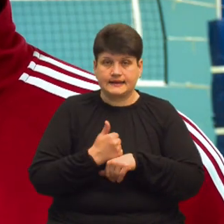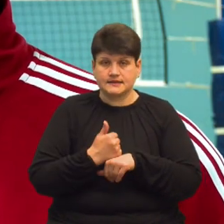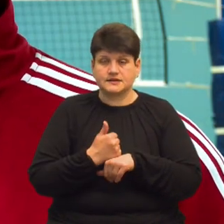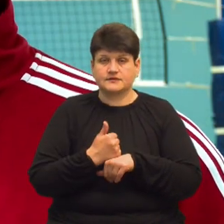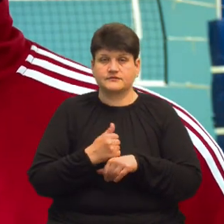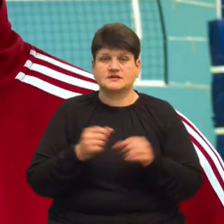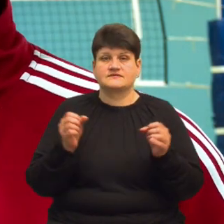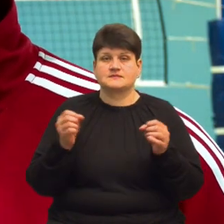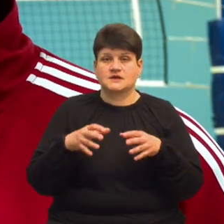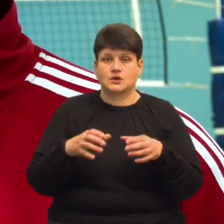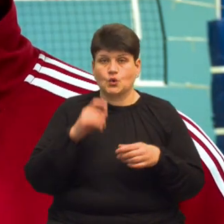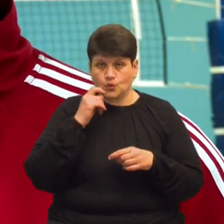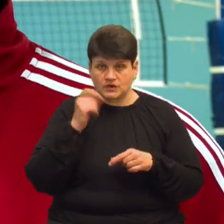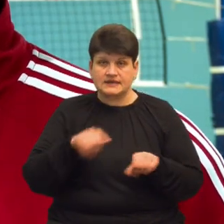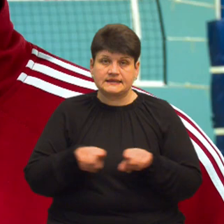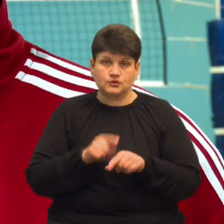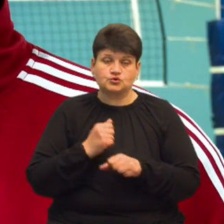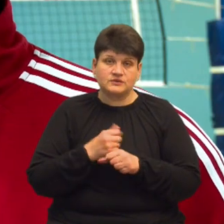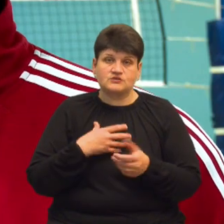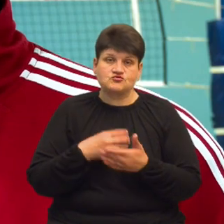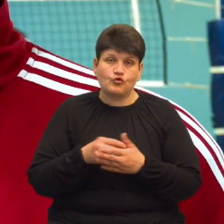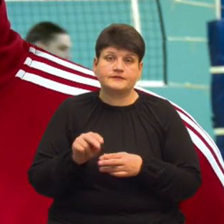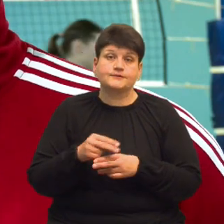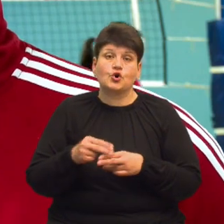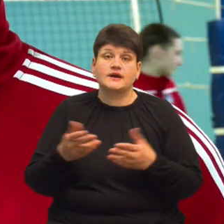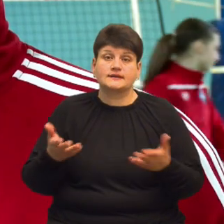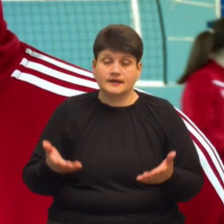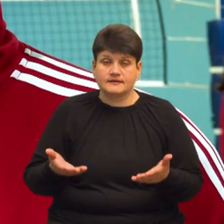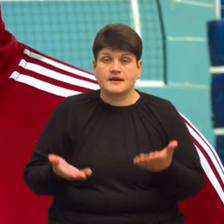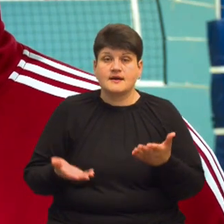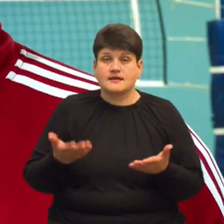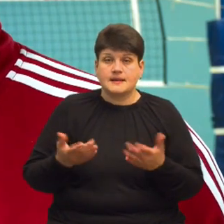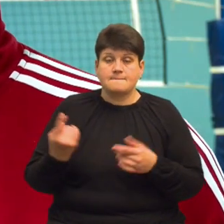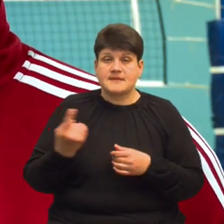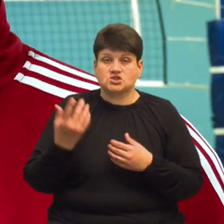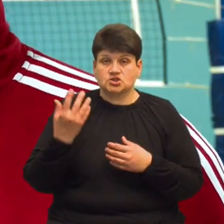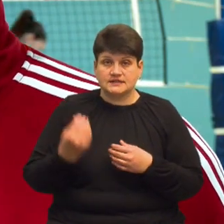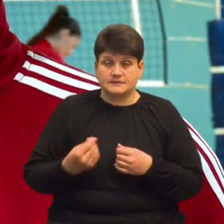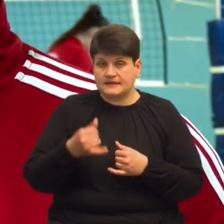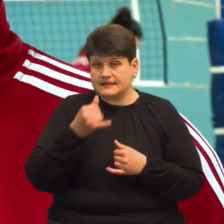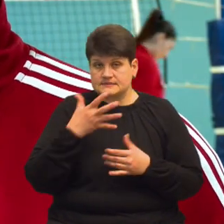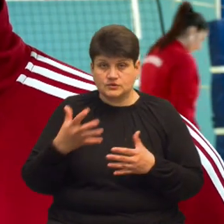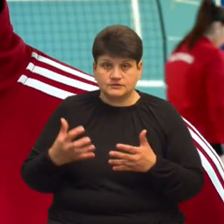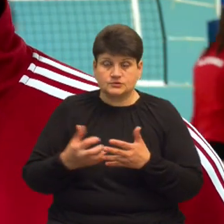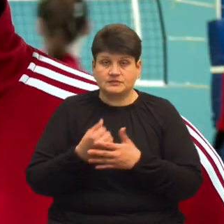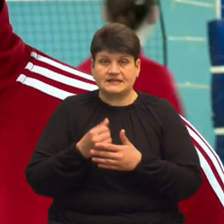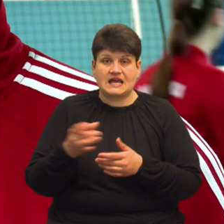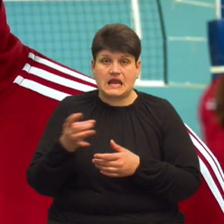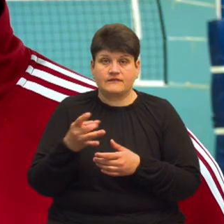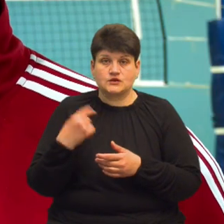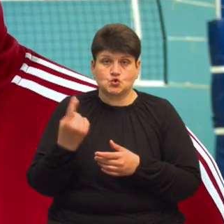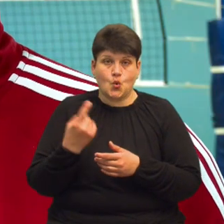Україні трошки зробили свої корективи, тому перший день ми змогли здолати Рівнівську область,